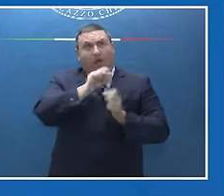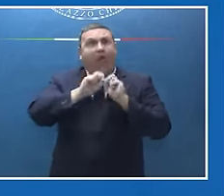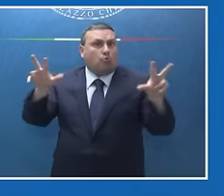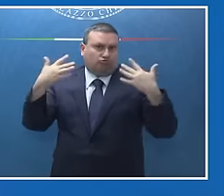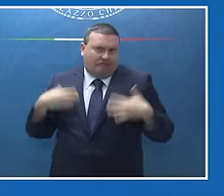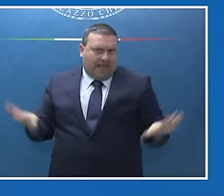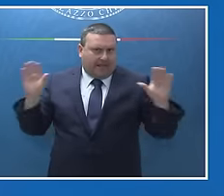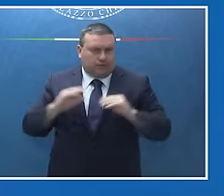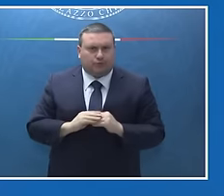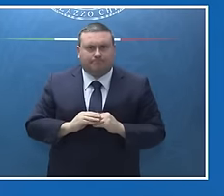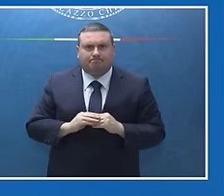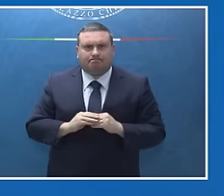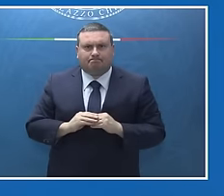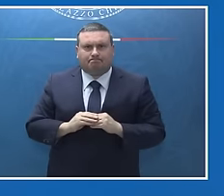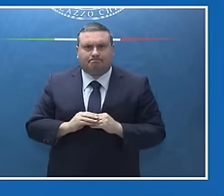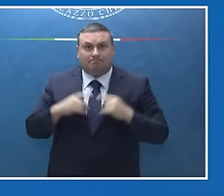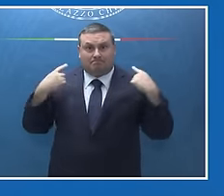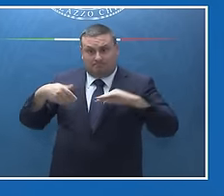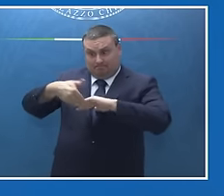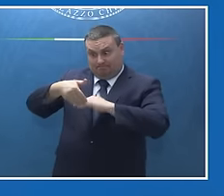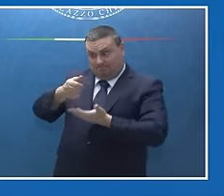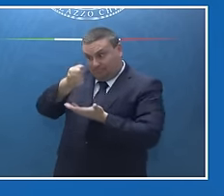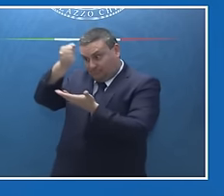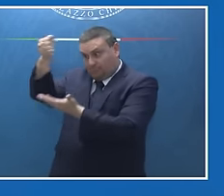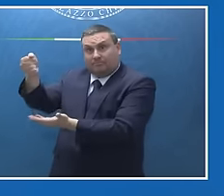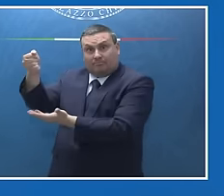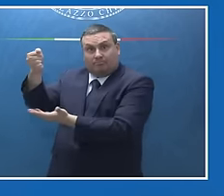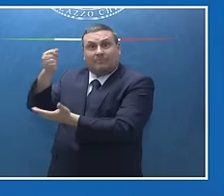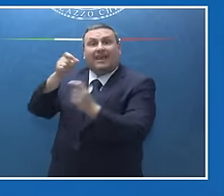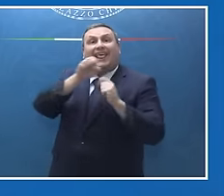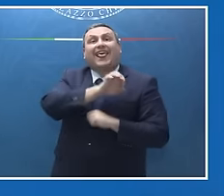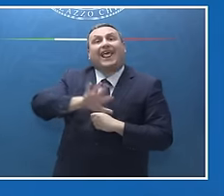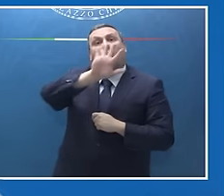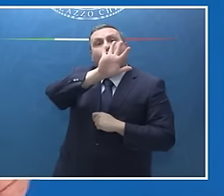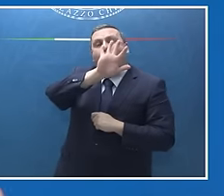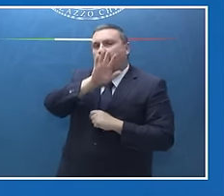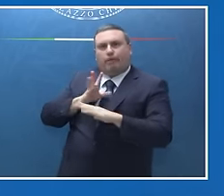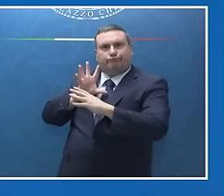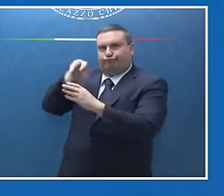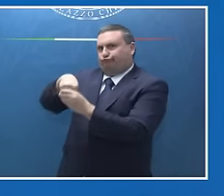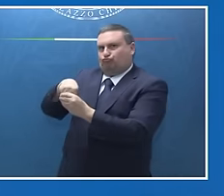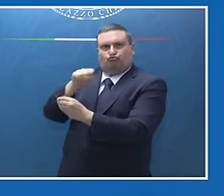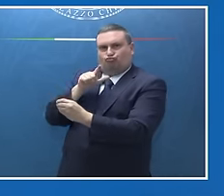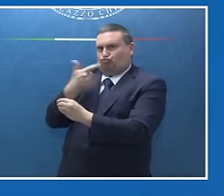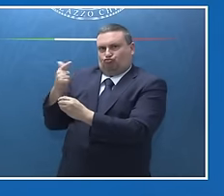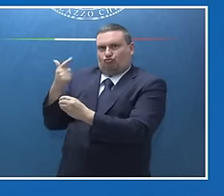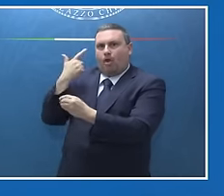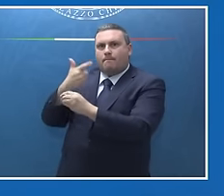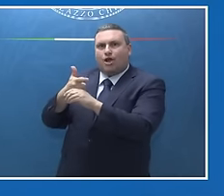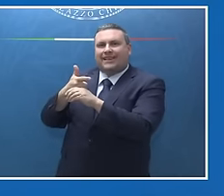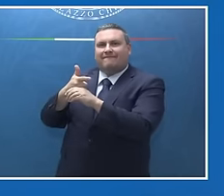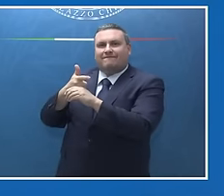Attualmente non intervengono in questo prestito le nazioni europee anche considerando il fatto che gli asset si trovano tutti